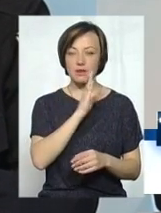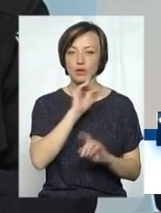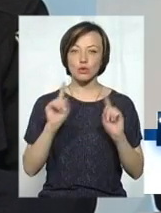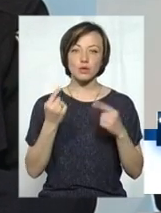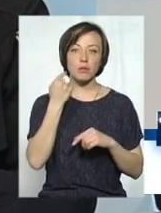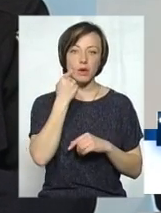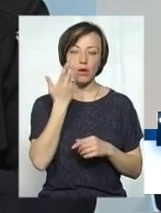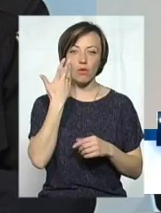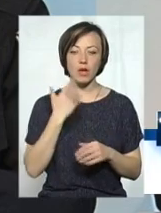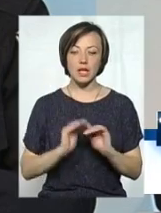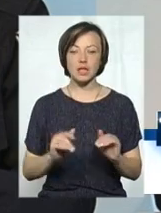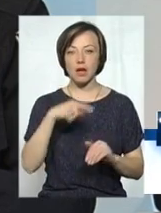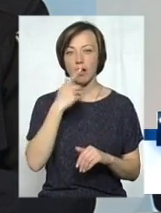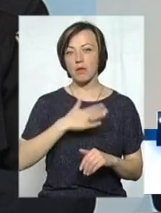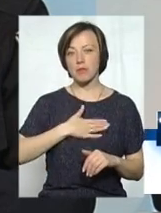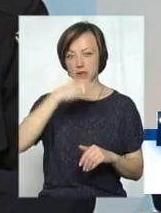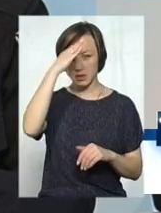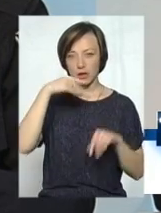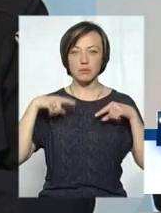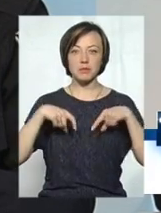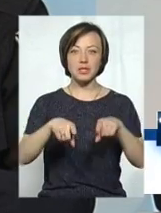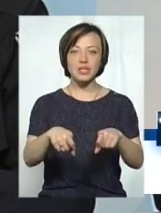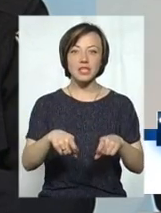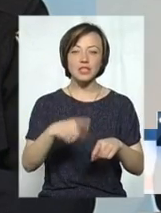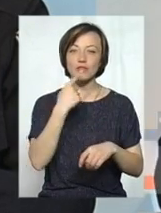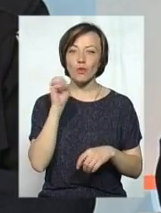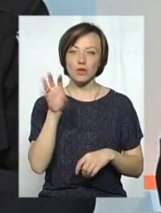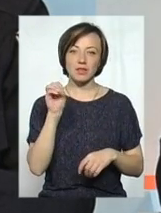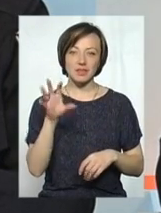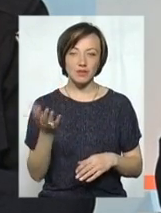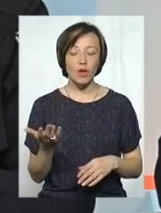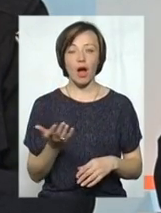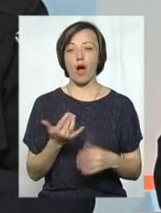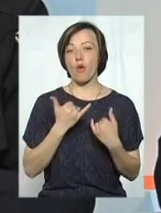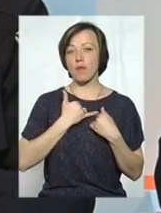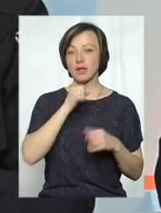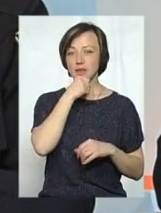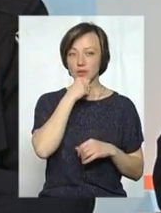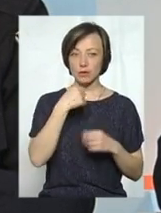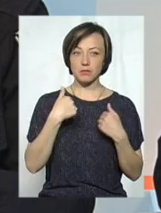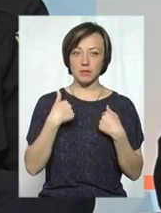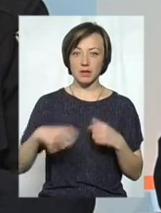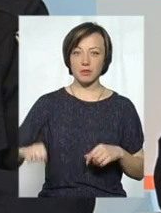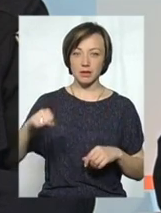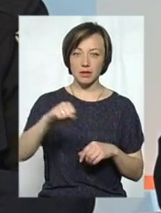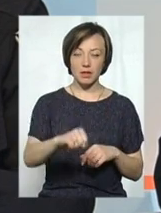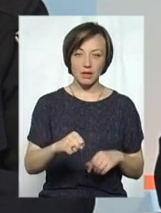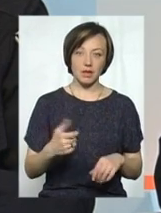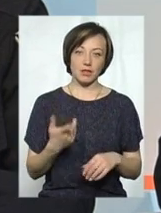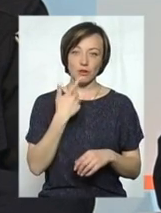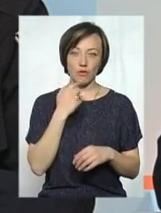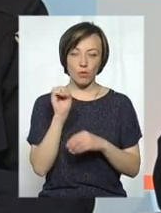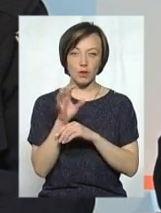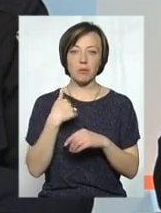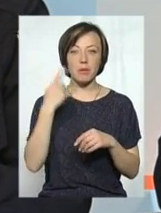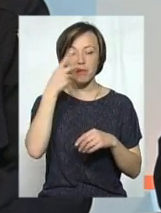прикро, коли мені дітки кажуть, а мій тато перебігає на червоний сигнал світлофора, а в мене дідусь мене бере з ручку, переводить. І ми